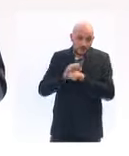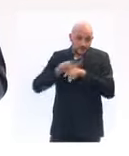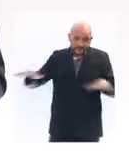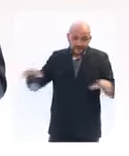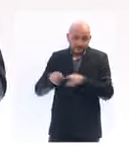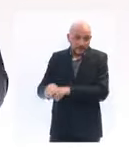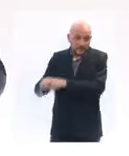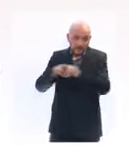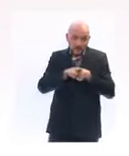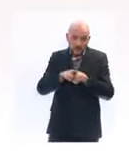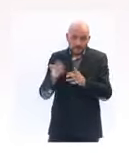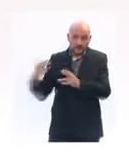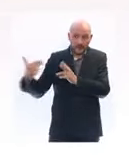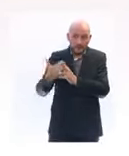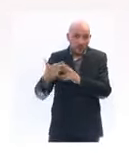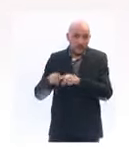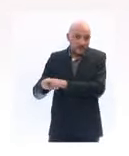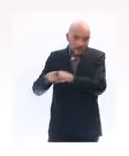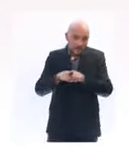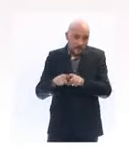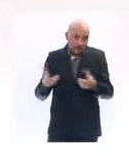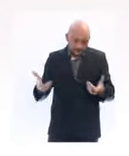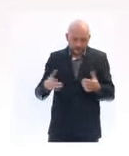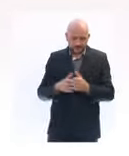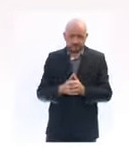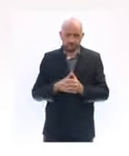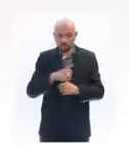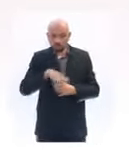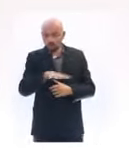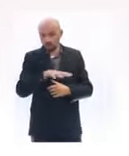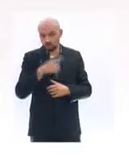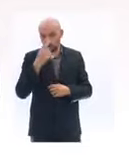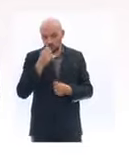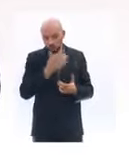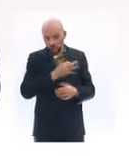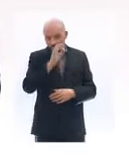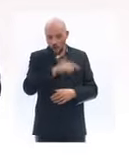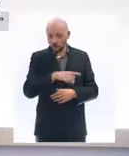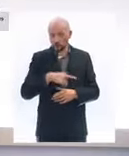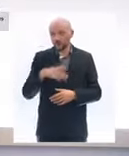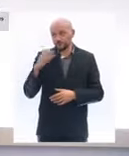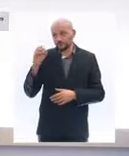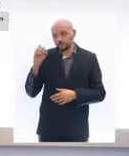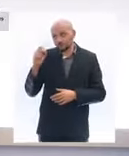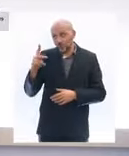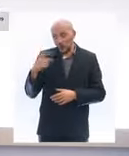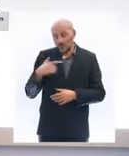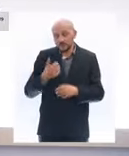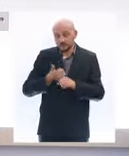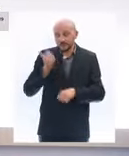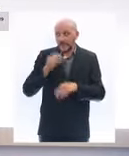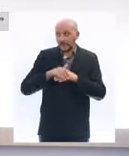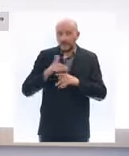sont nécessaires. Je pense qu'ils vont se dire que ce qu'a annoncé hier soir